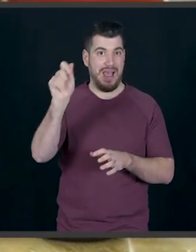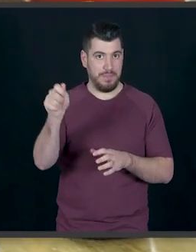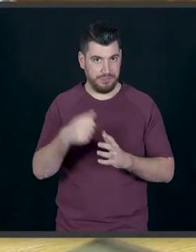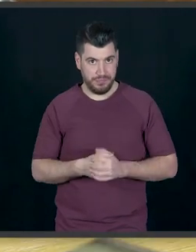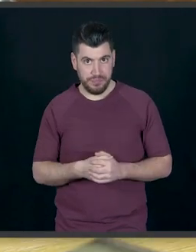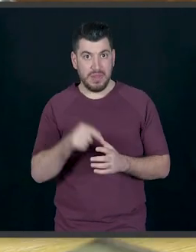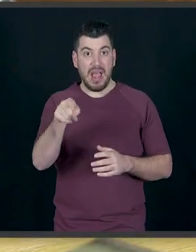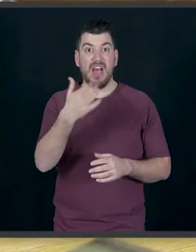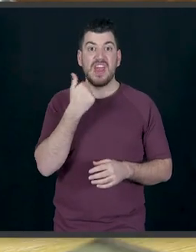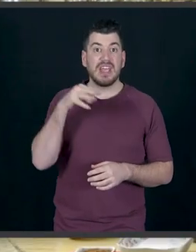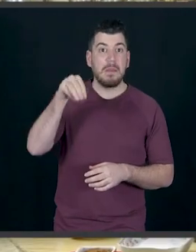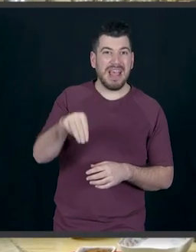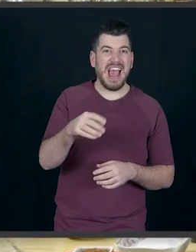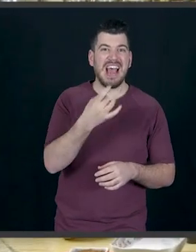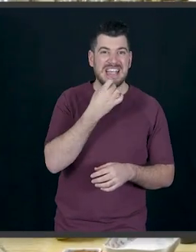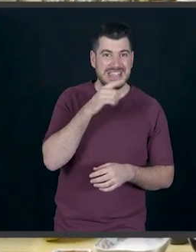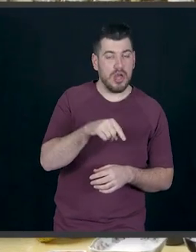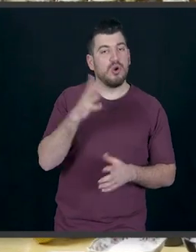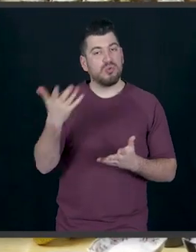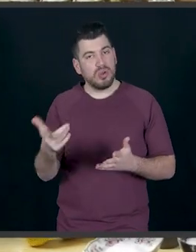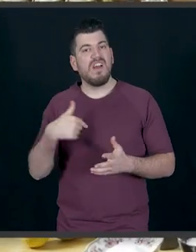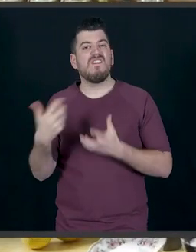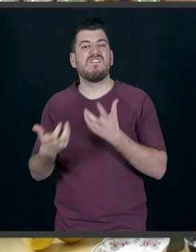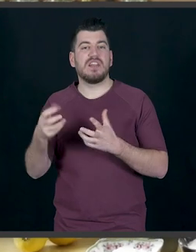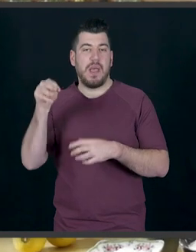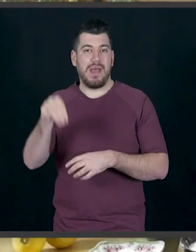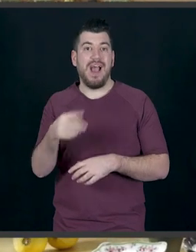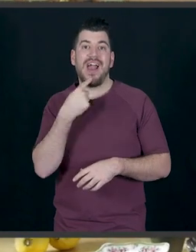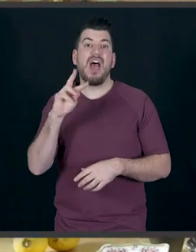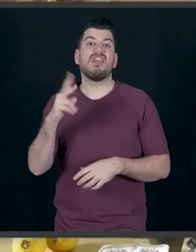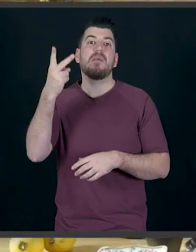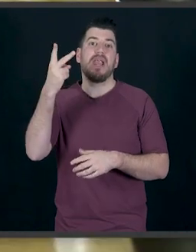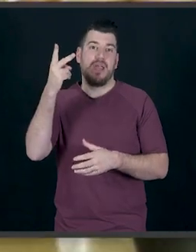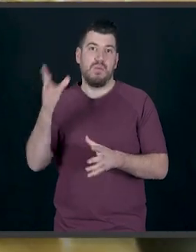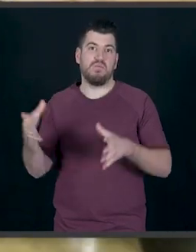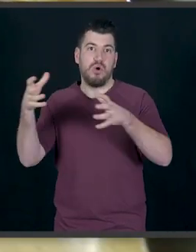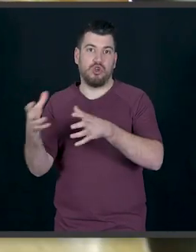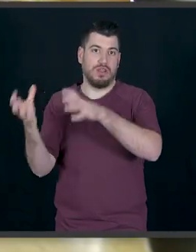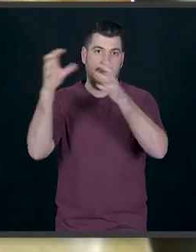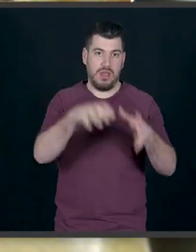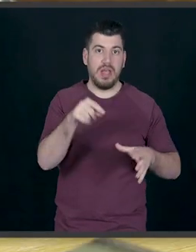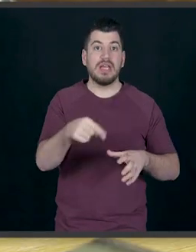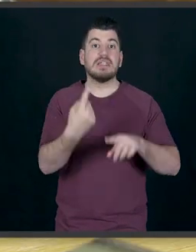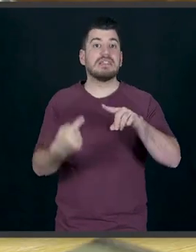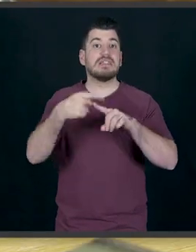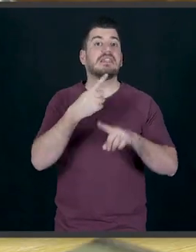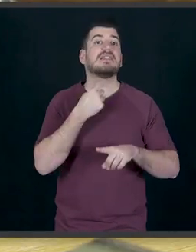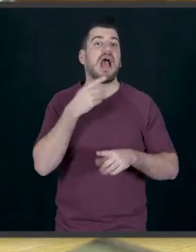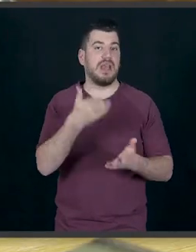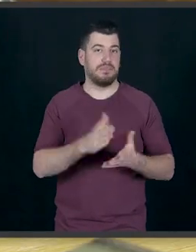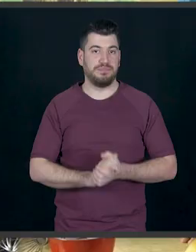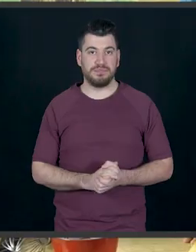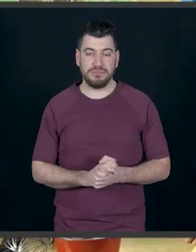περίπτωση που δεν έχετε ξηρή μαγιά, θα πάρετε φρέσια μαγιά, απλά θα βάλετε τη διπλάσια προσότητα και θα βάλω μέσα και τη ζάχαρη.